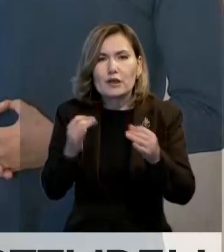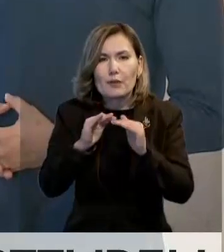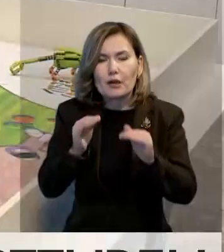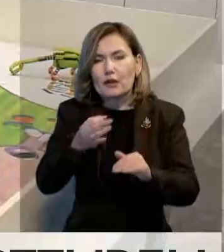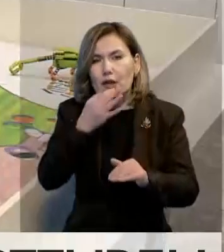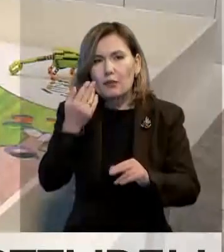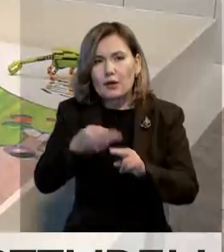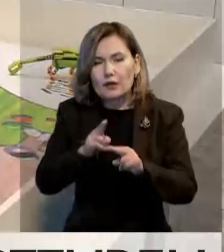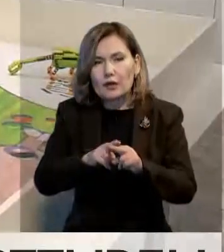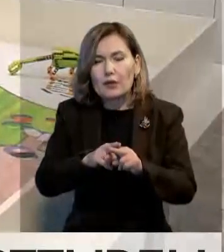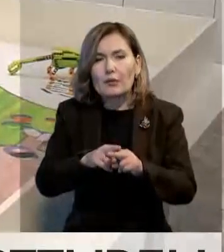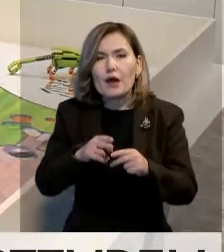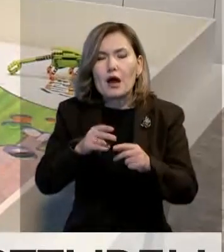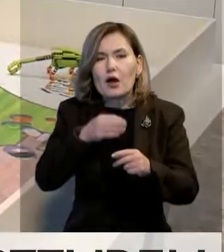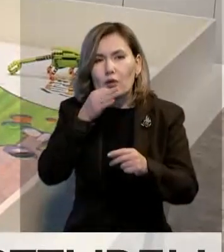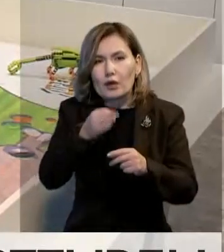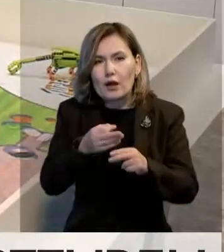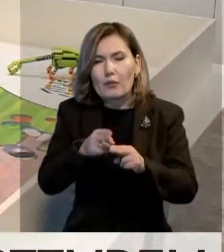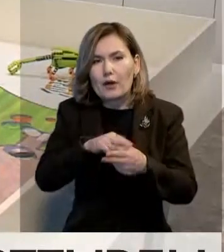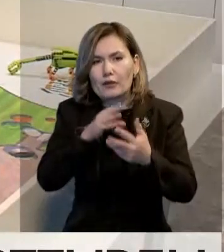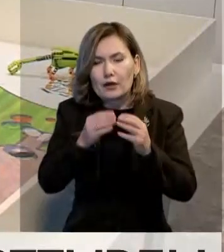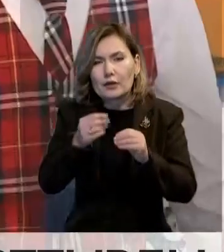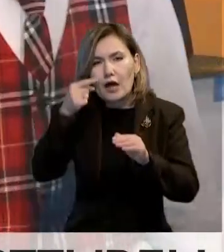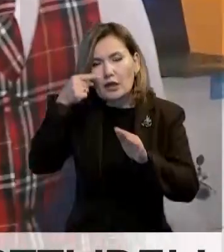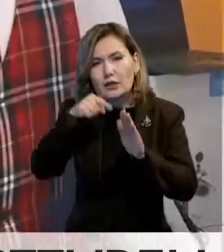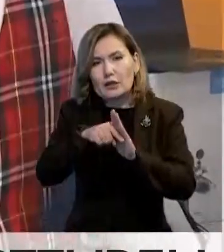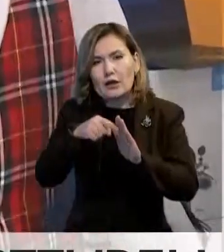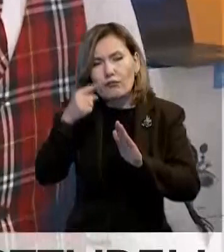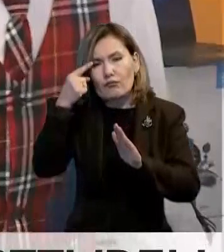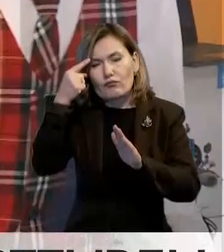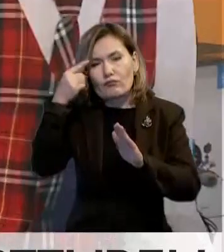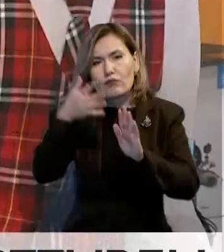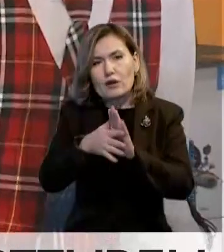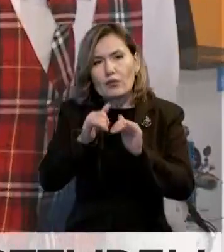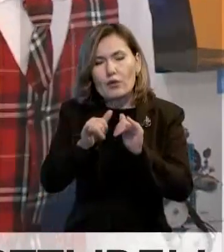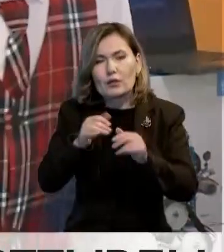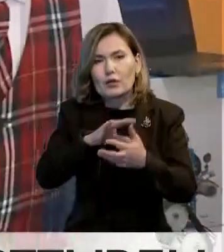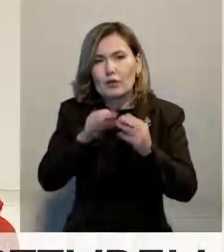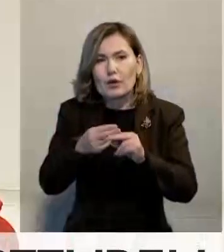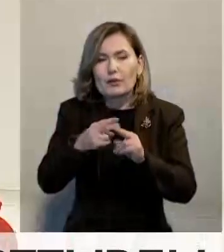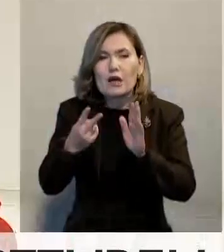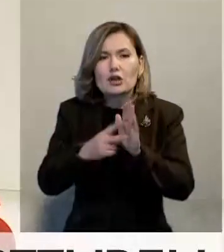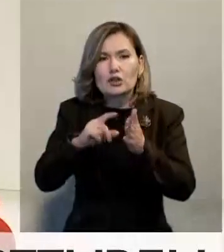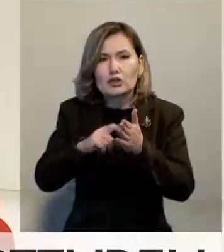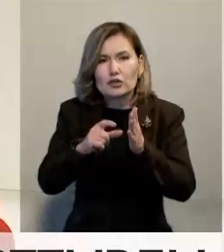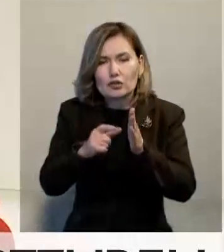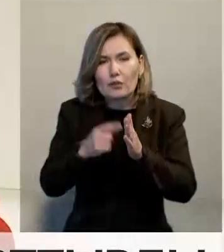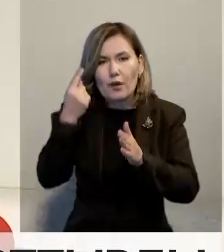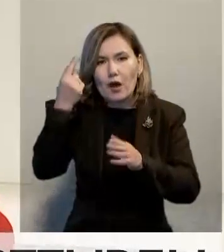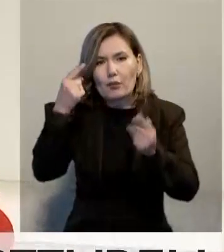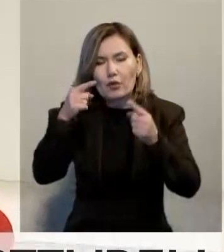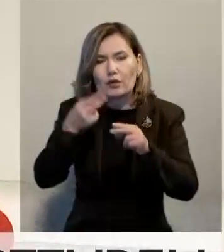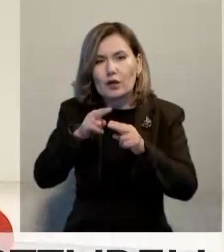кеткен тест тұрақтарына жауап беру арқылы, опаймен қатар терең білім жинауға негізделген платформа ойлап тапқан жетіншісініп оқушысы, ересектер